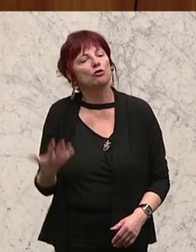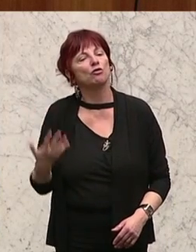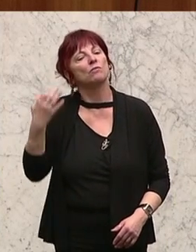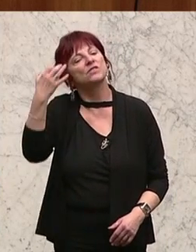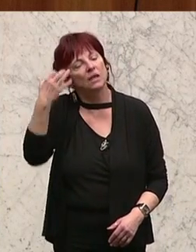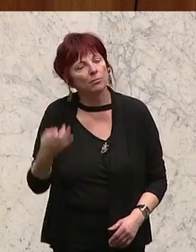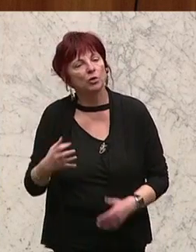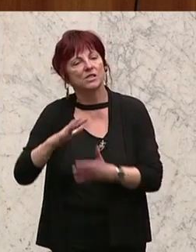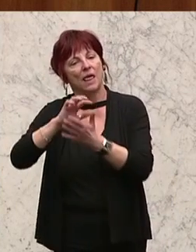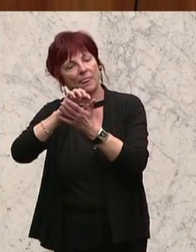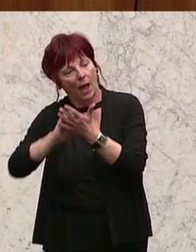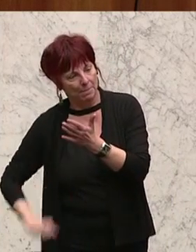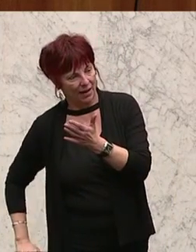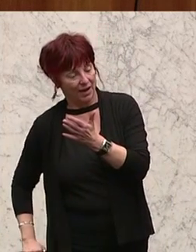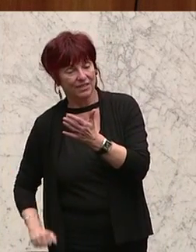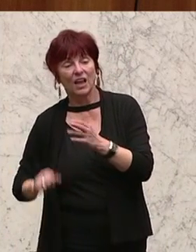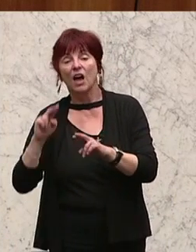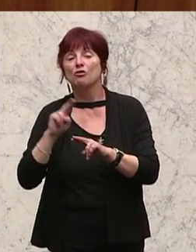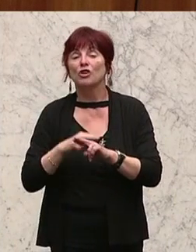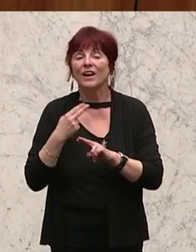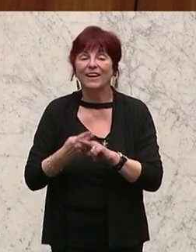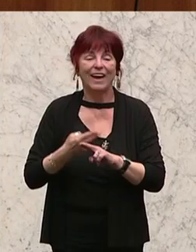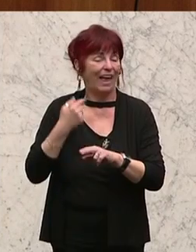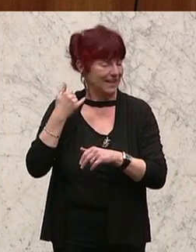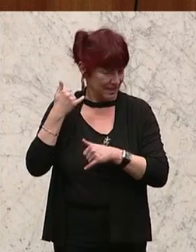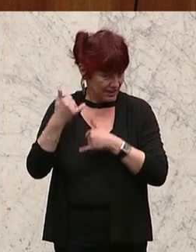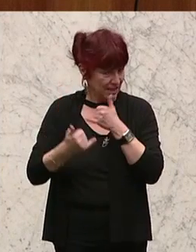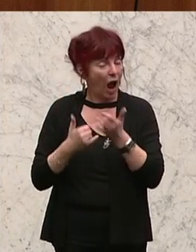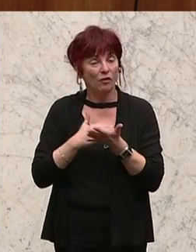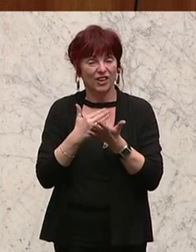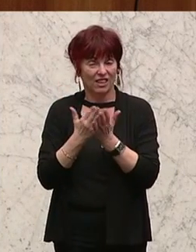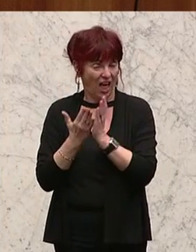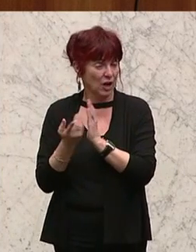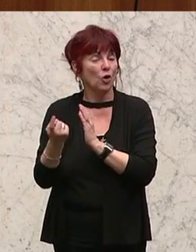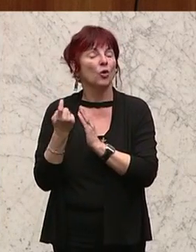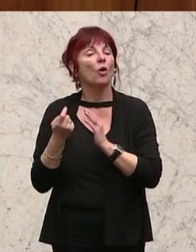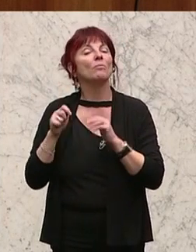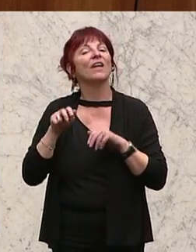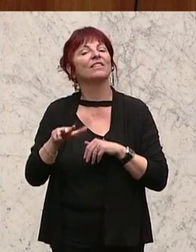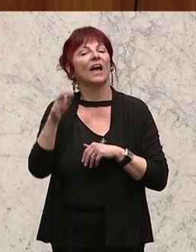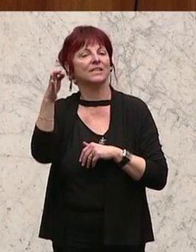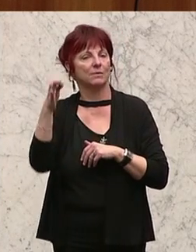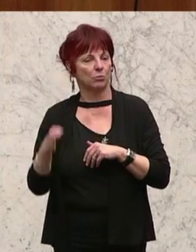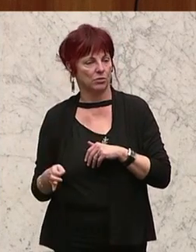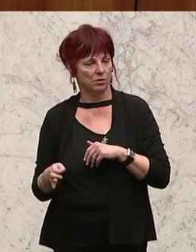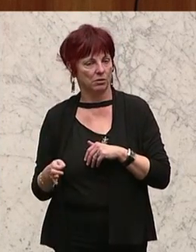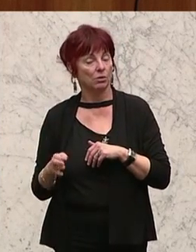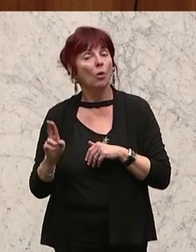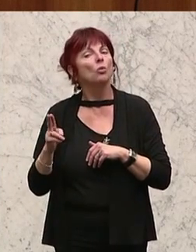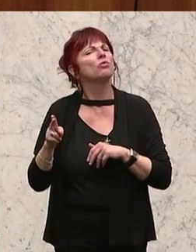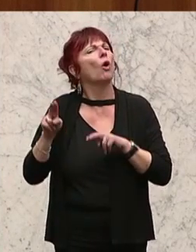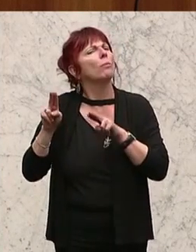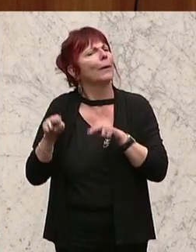das über das Jahr betrachtet ein Nachlass von genau 13 Prozent. Und warum ist das richtig und notwendig?